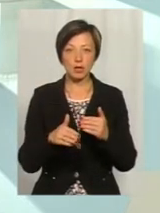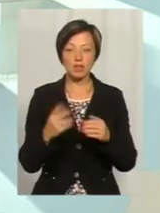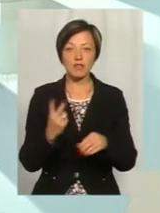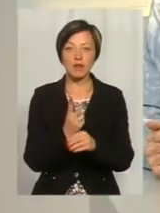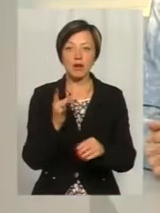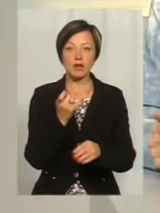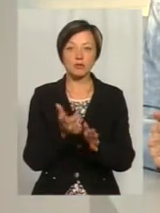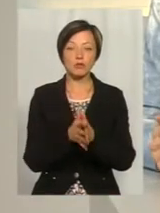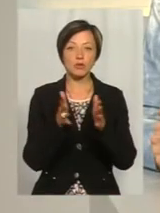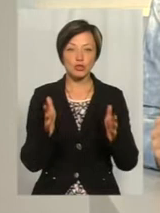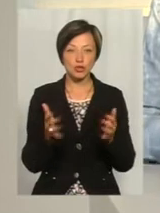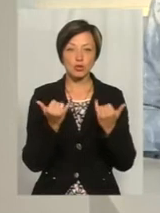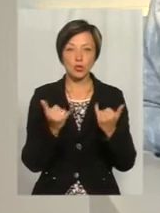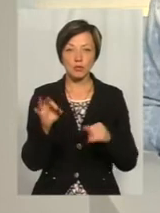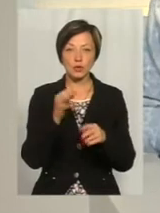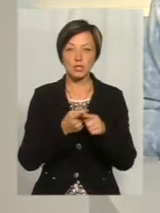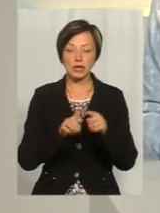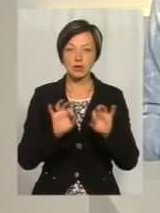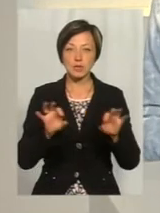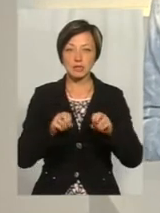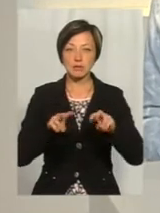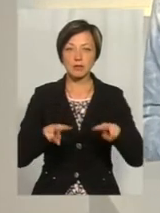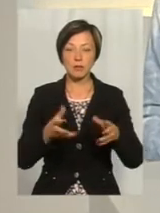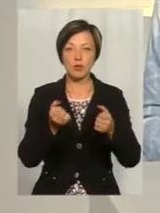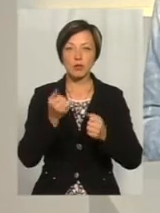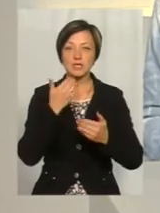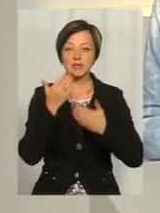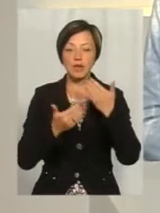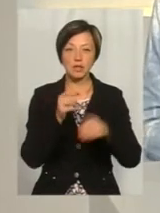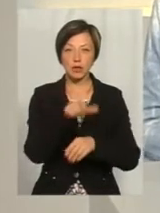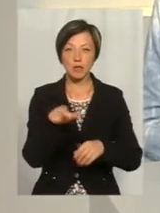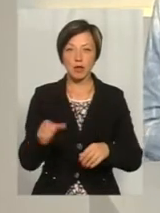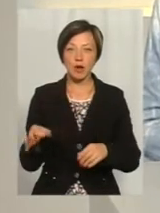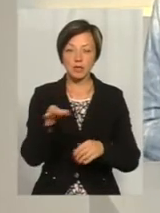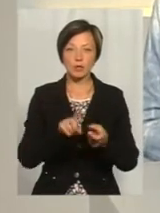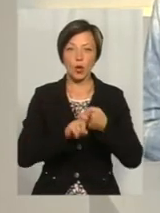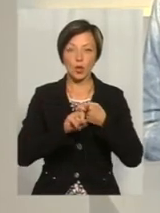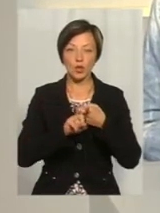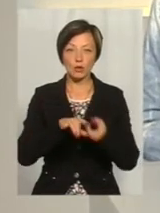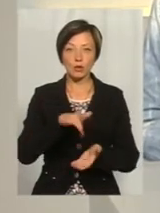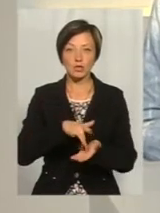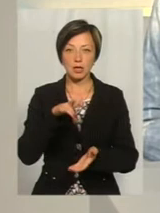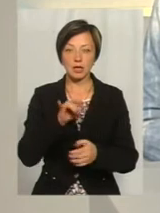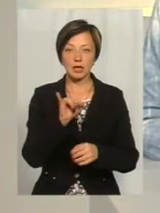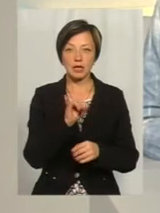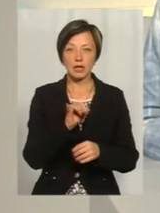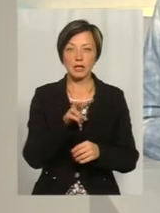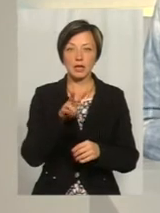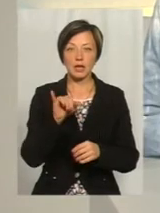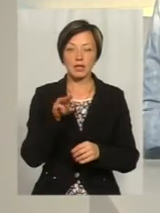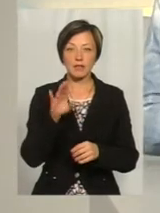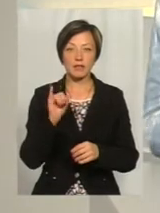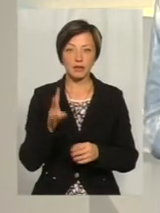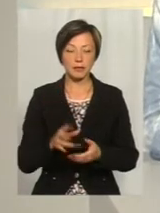не удвічі більше. Сьогодні про це розповіла спеціаліст з прийому звернень громадян обласного контактного центру Ірина Літвін.